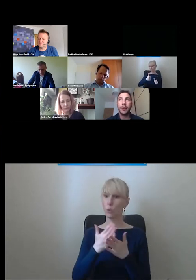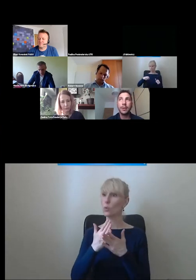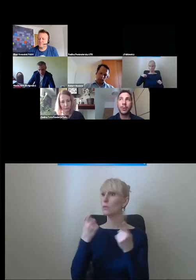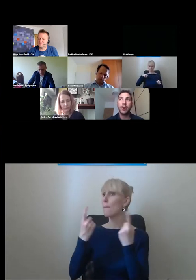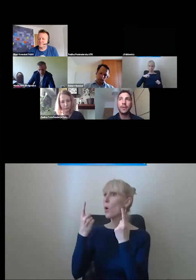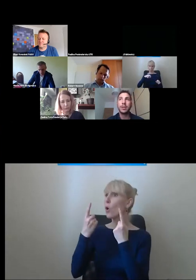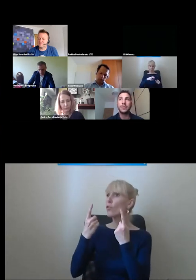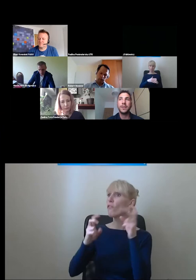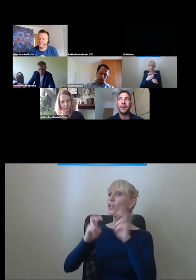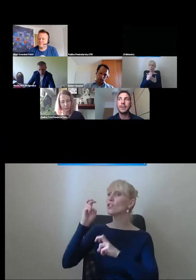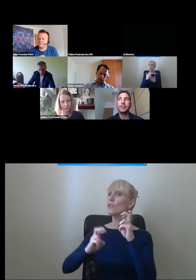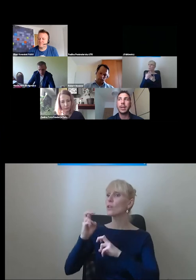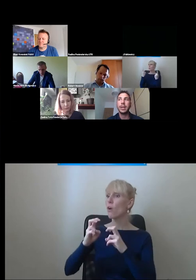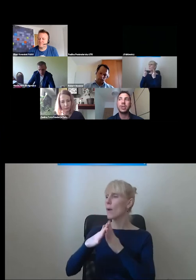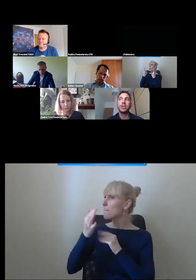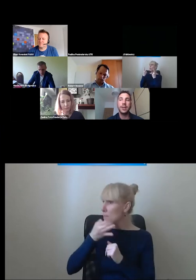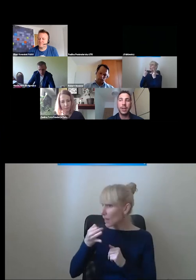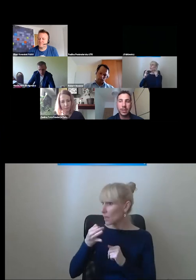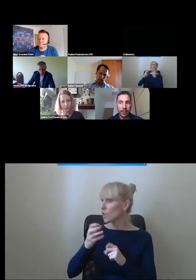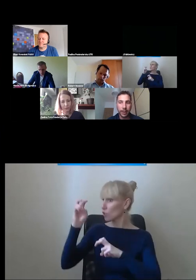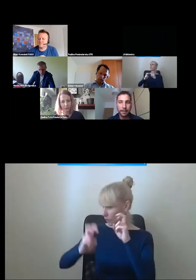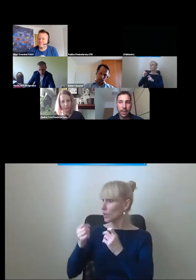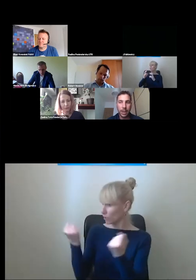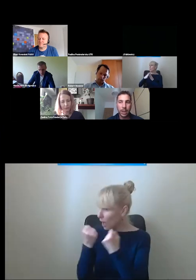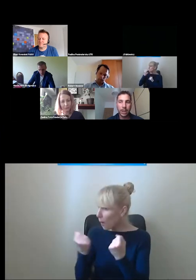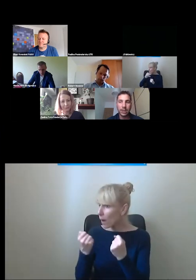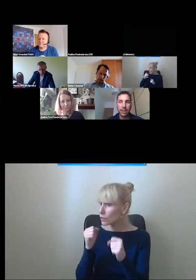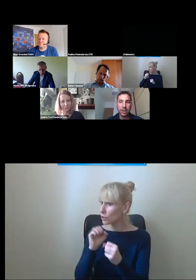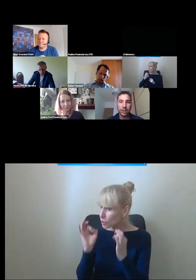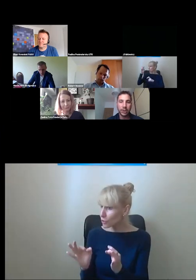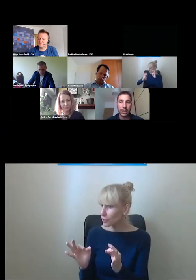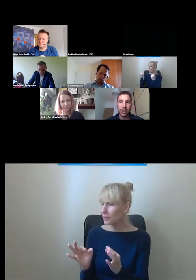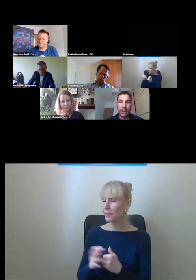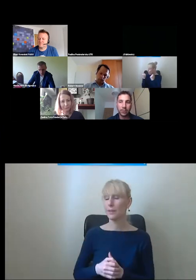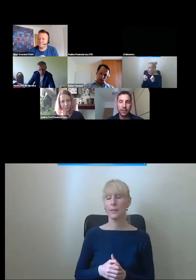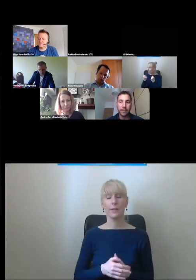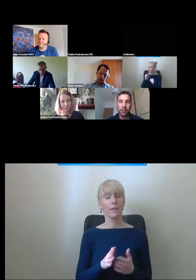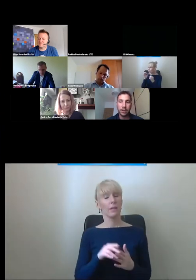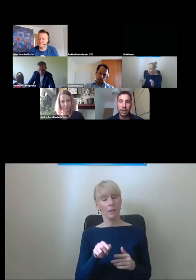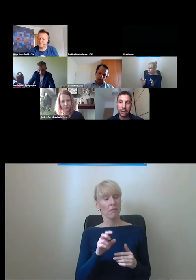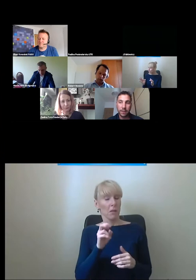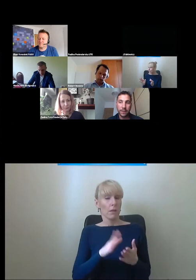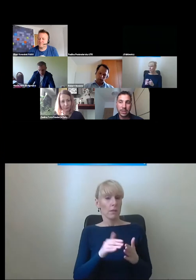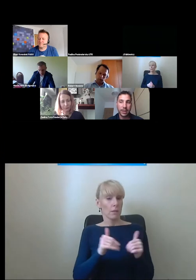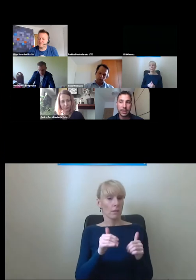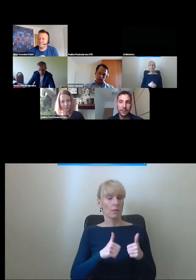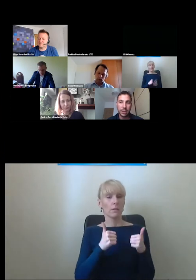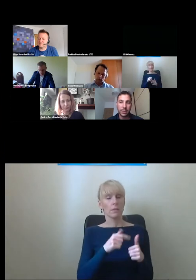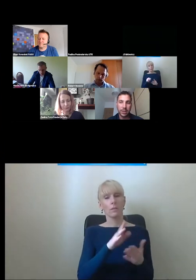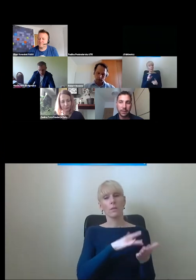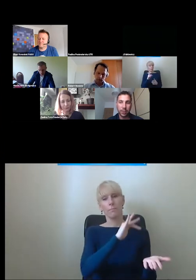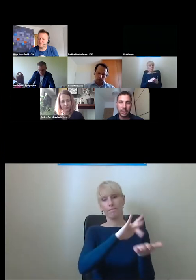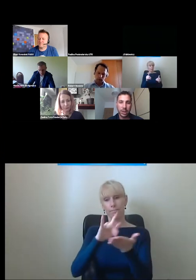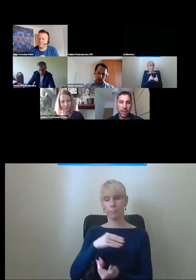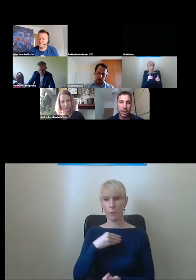dzwoniła na pogotowie dźwigowe z pytaniem, czy winda działa. I niestety do takiego stanu, nie tylko w Warszawie, ale także w